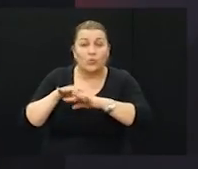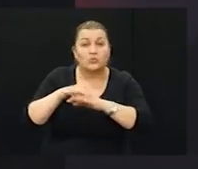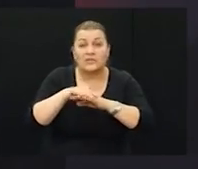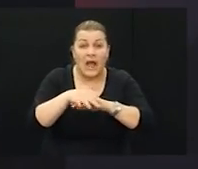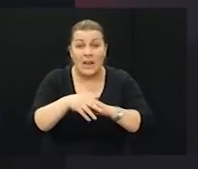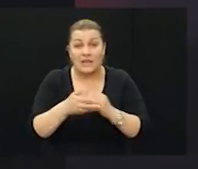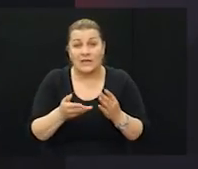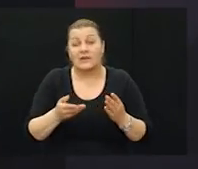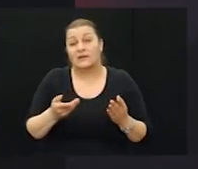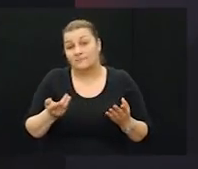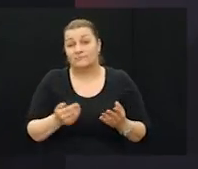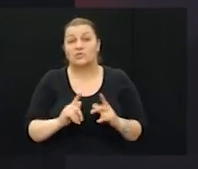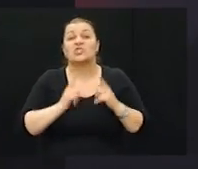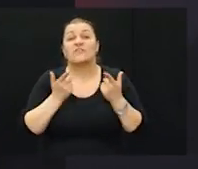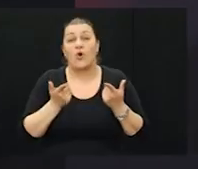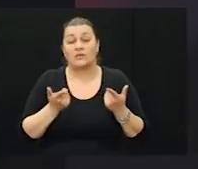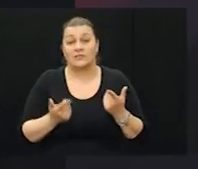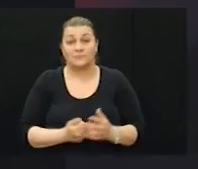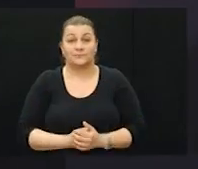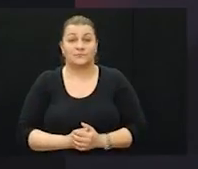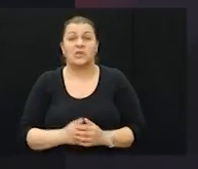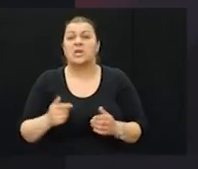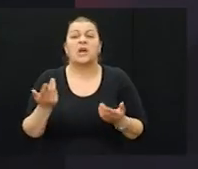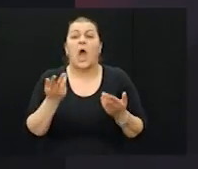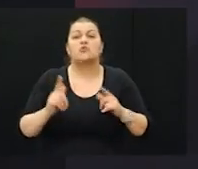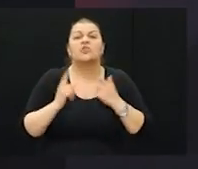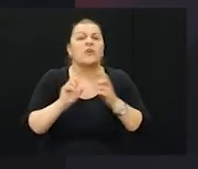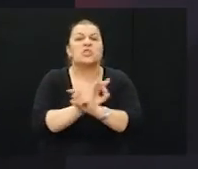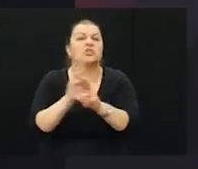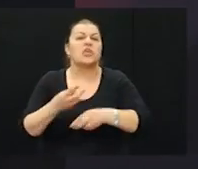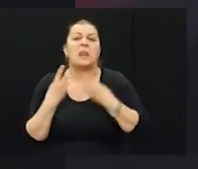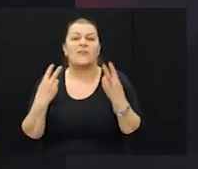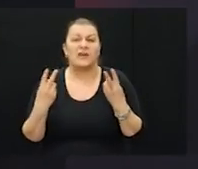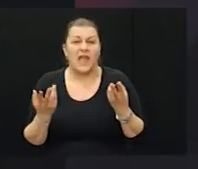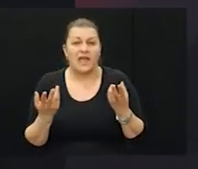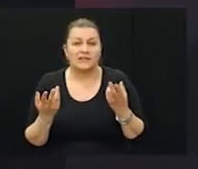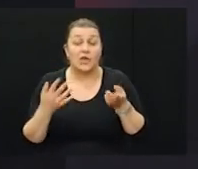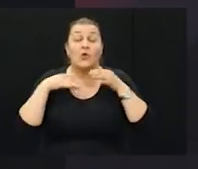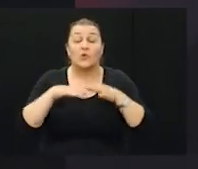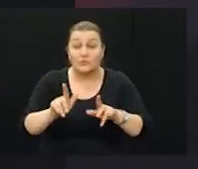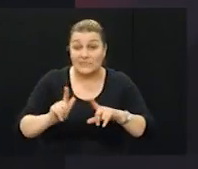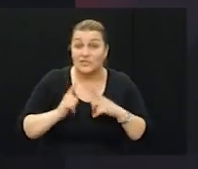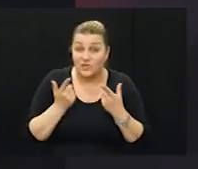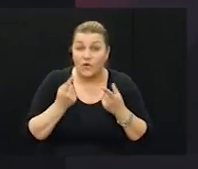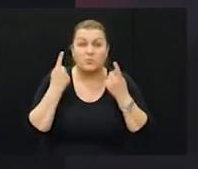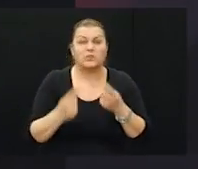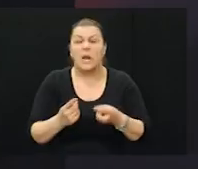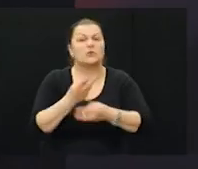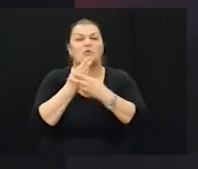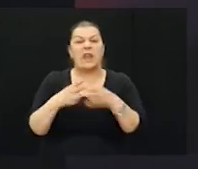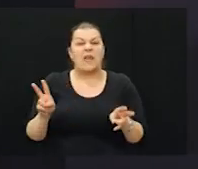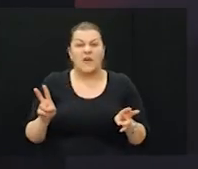svim tim ludostima koje dolaze. životi nisu vrijedili ništa. Ljudski životi su u tom trenutku postajali